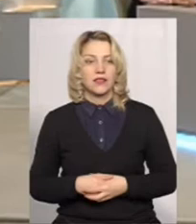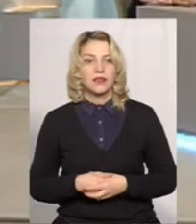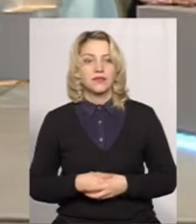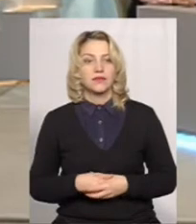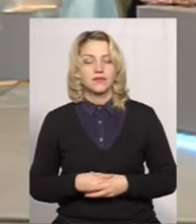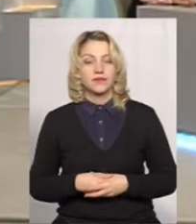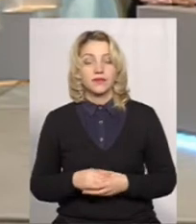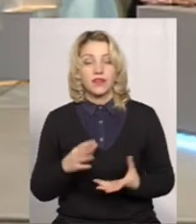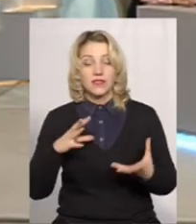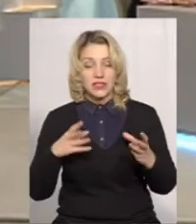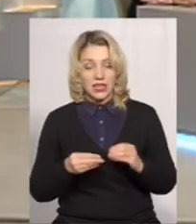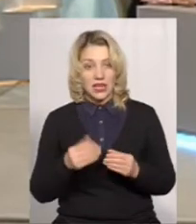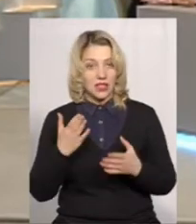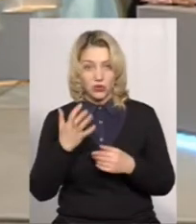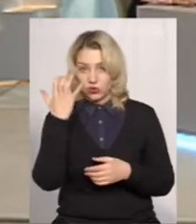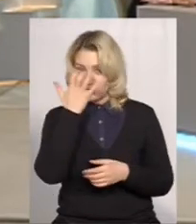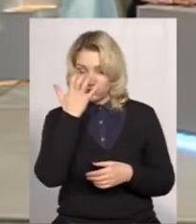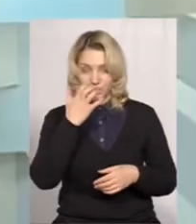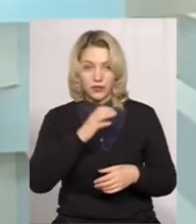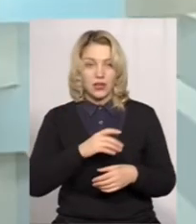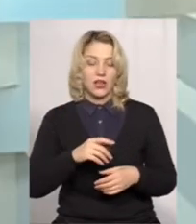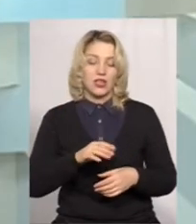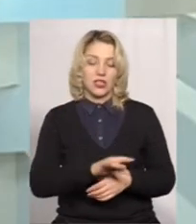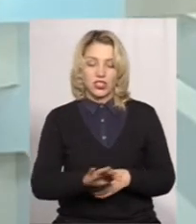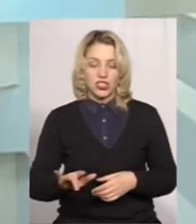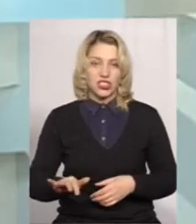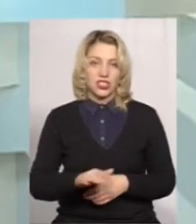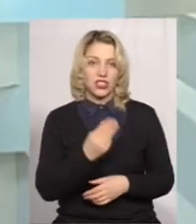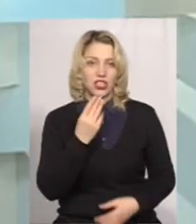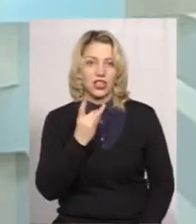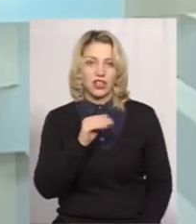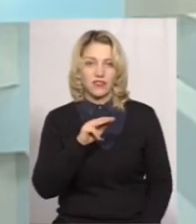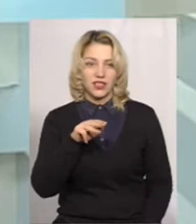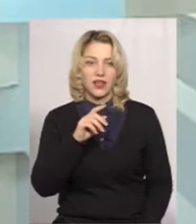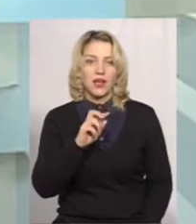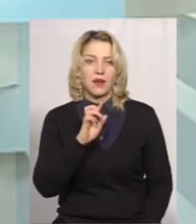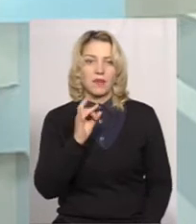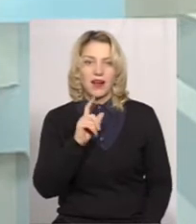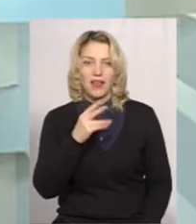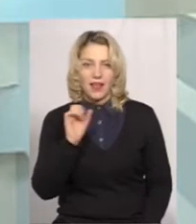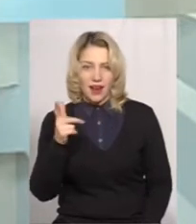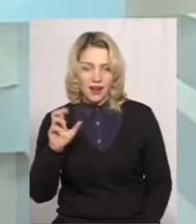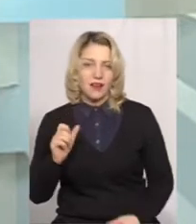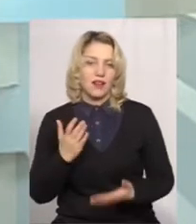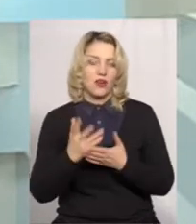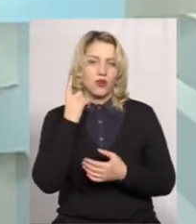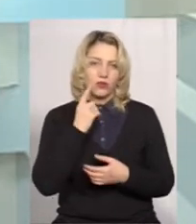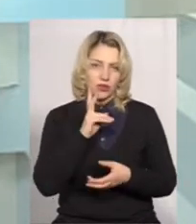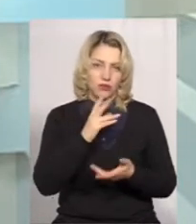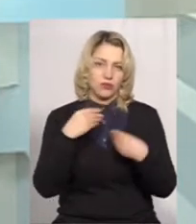Якщо взагалі зору немає, шрифт Брайля. Тобто, сурдопереклад, всі ці нюанси